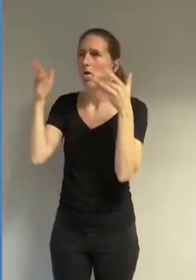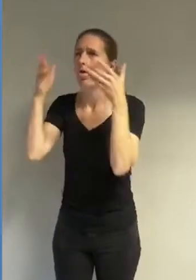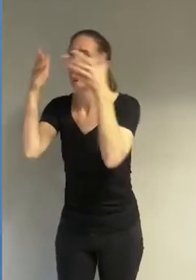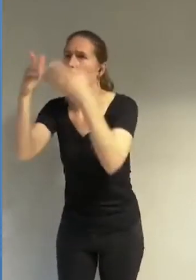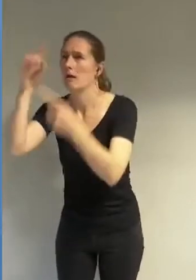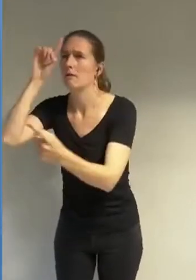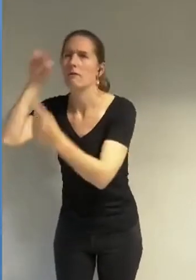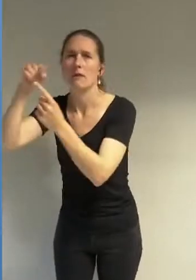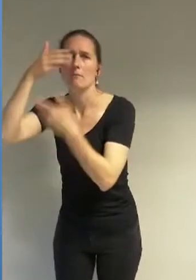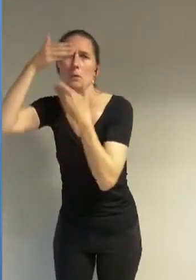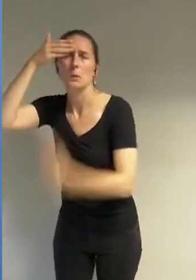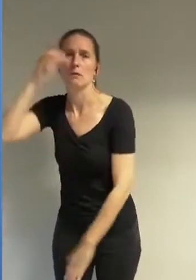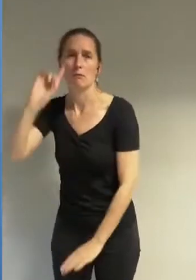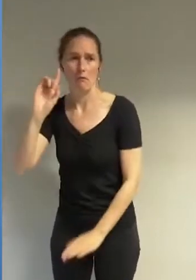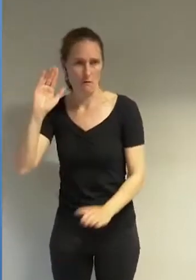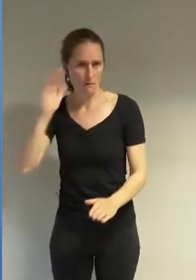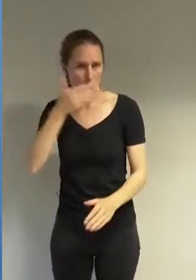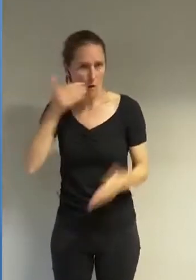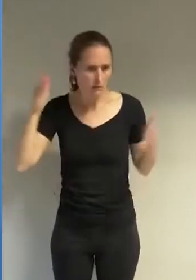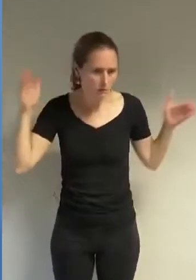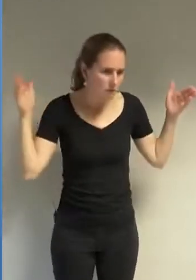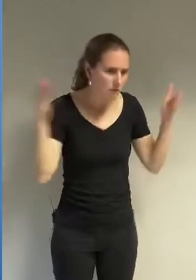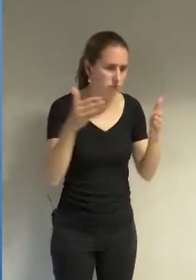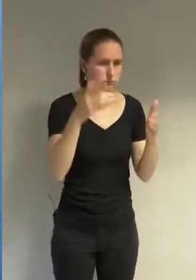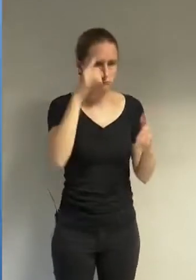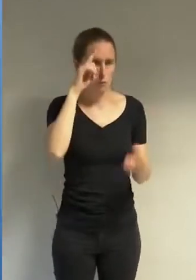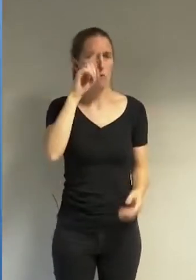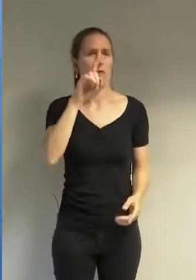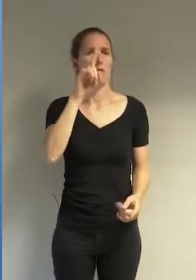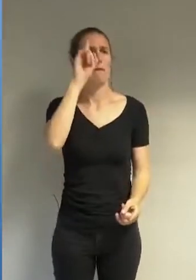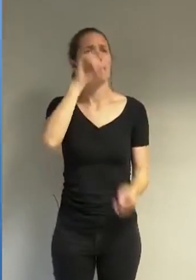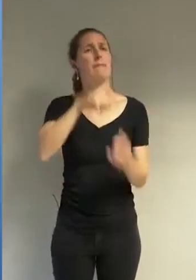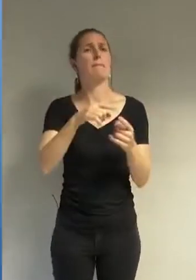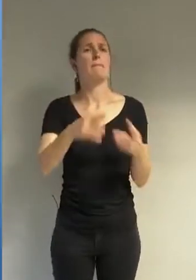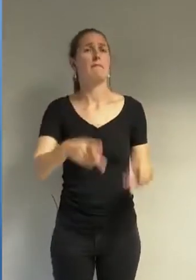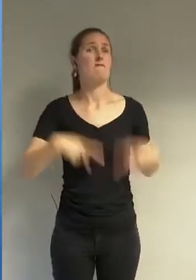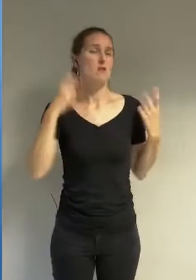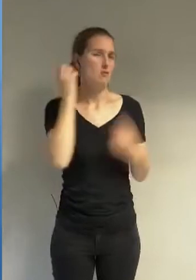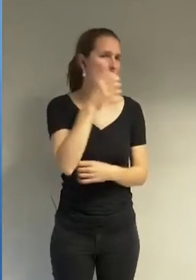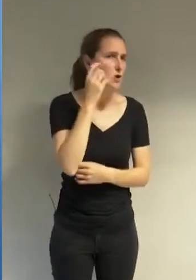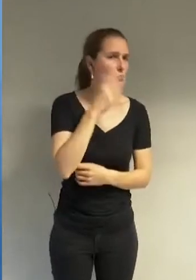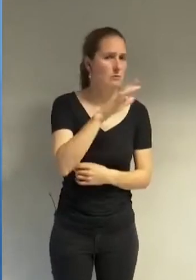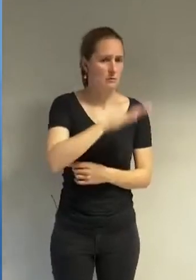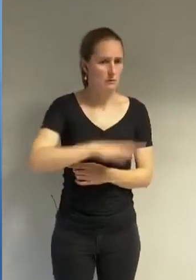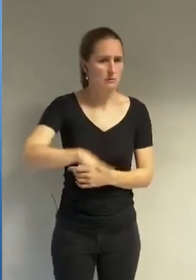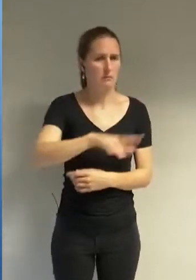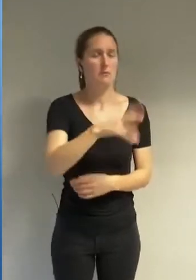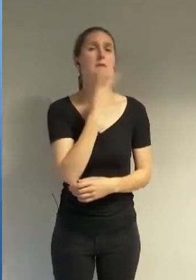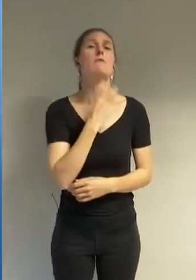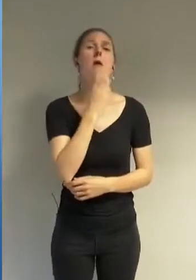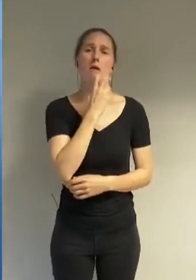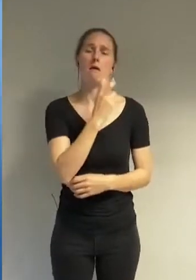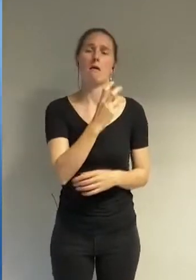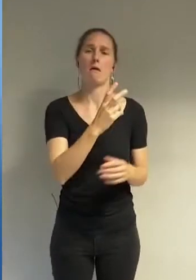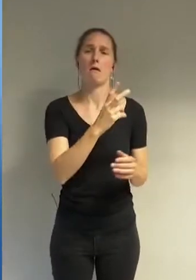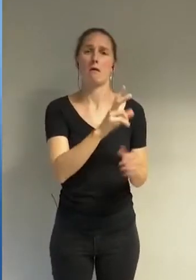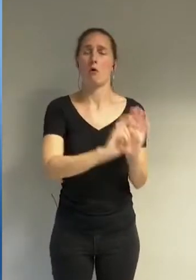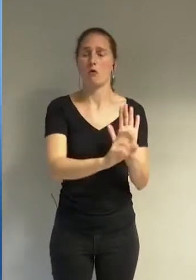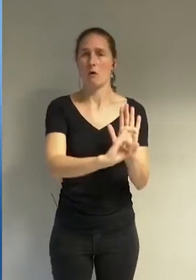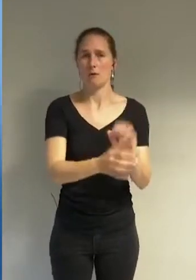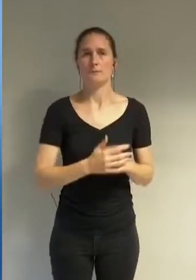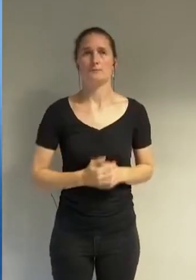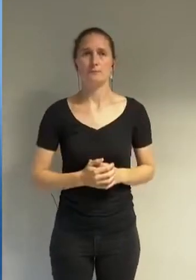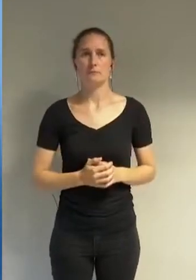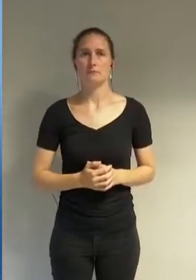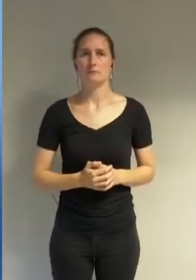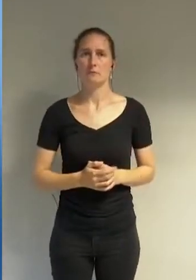permette d'agir pour le quotidien des grenobloises et des grenoblois le chemin de l'apaisement et